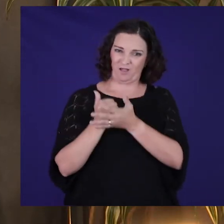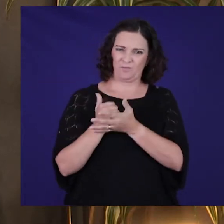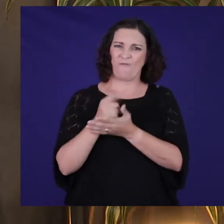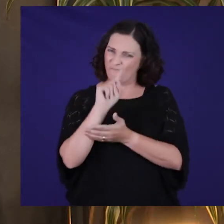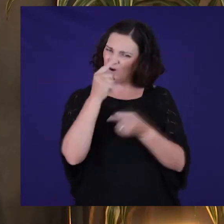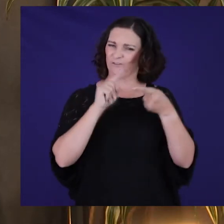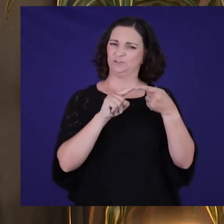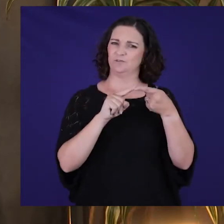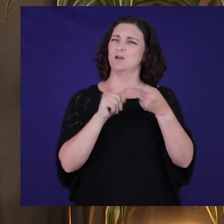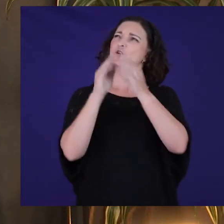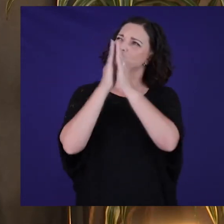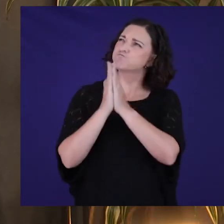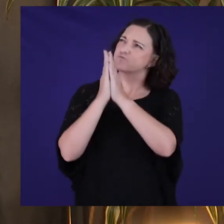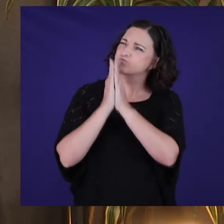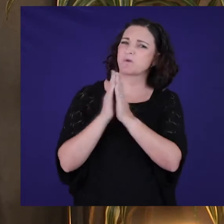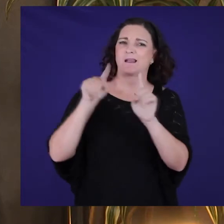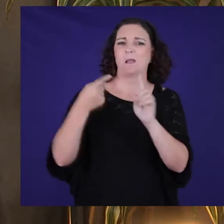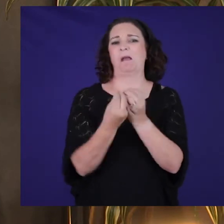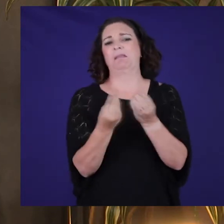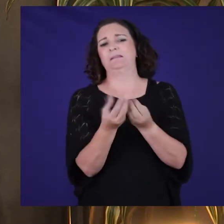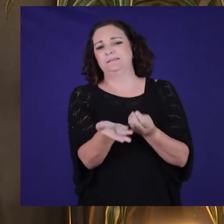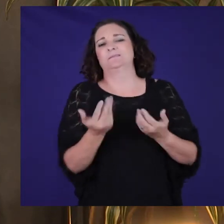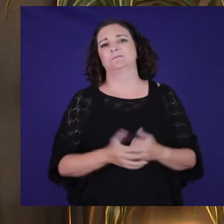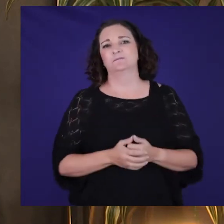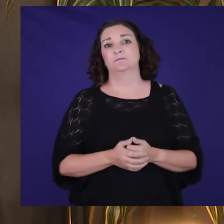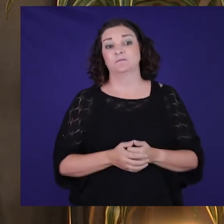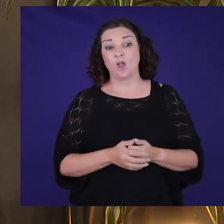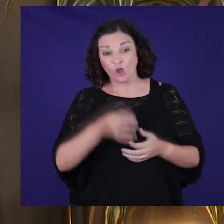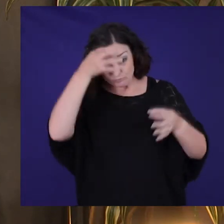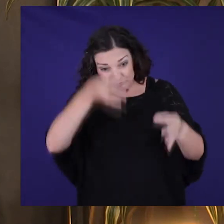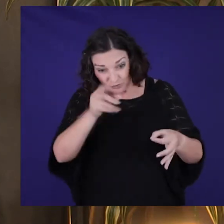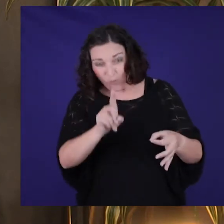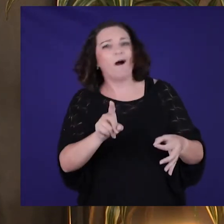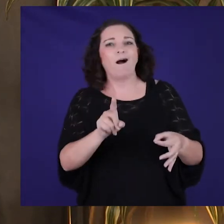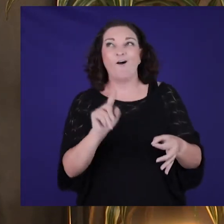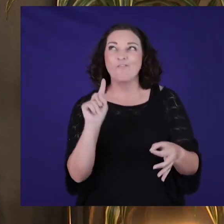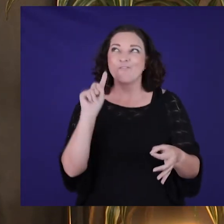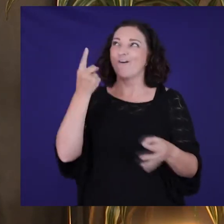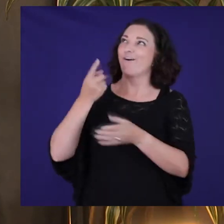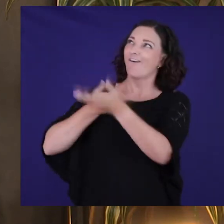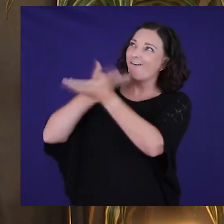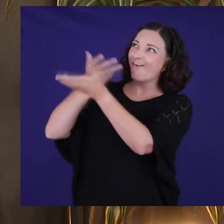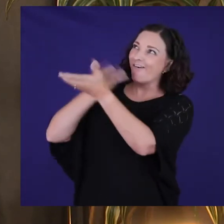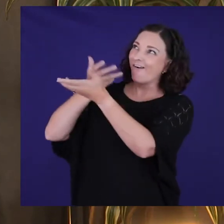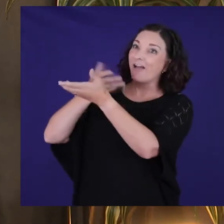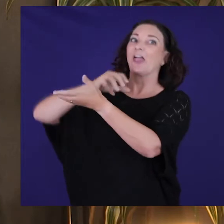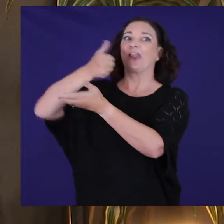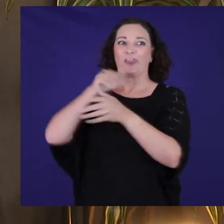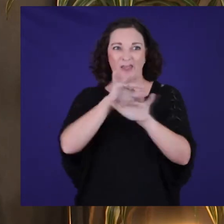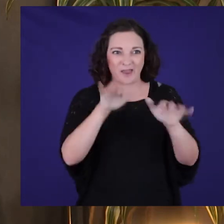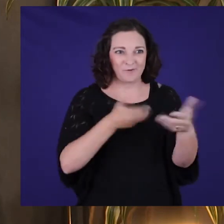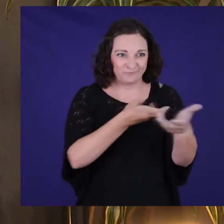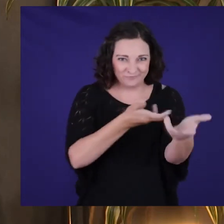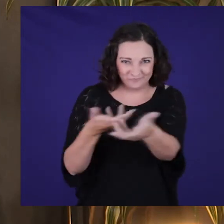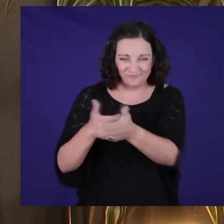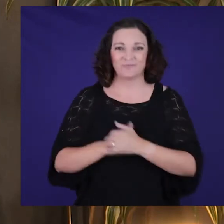bid op recht en ernstig oor die saak. Praat met die heren oor die besluit, voordat jy nog eers met mense daar oor praat. In die